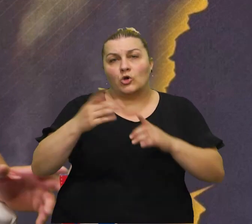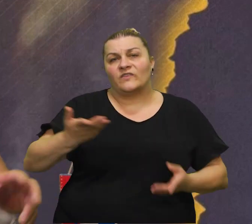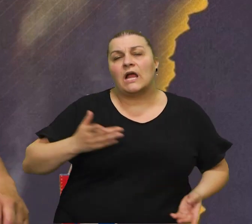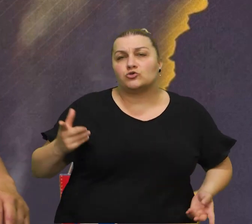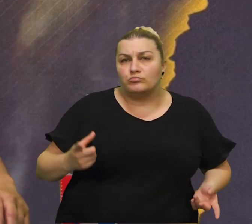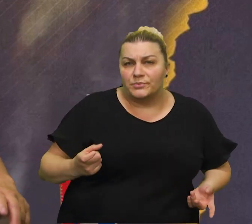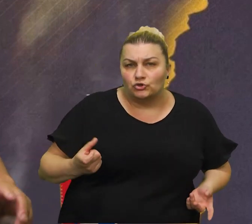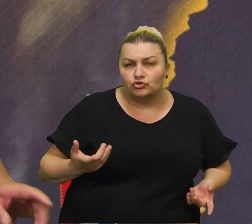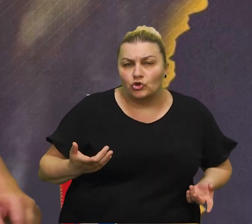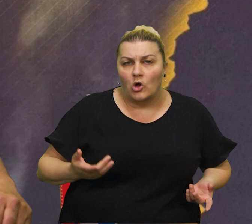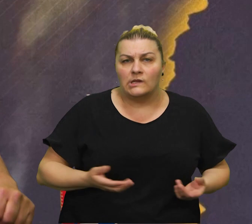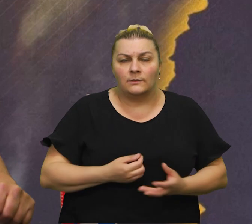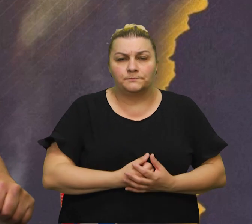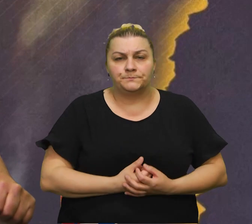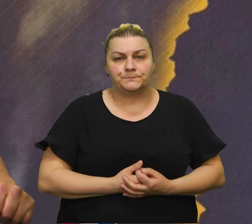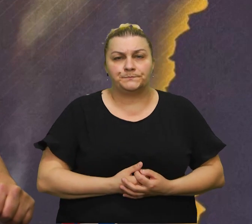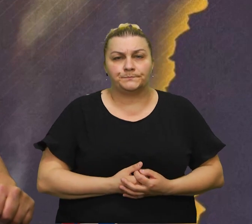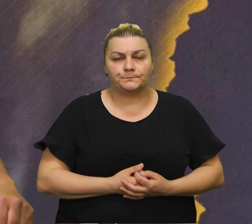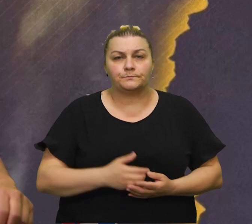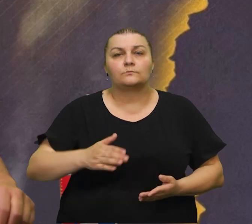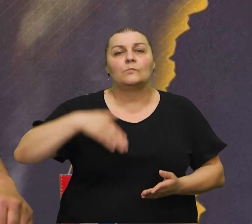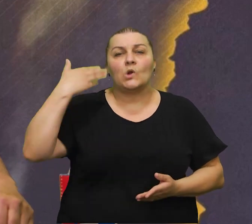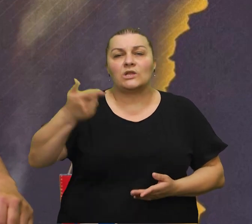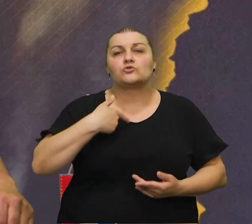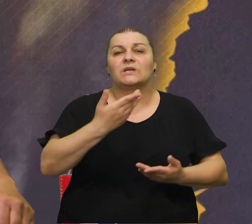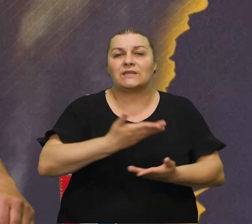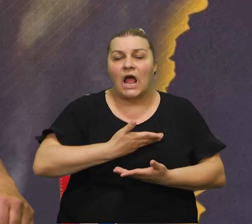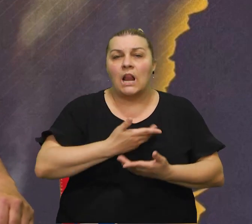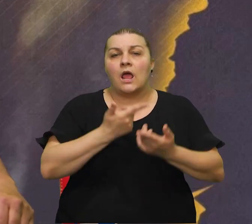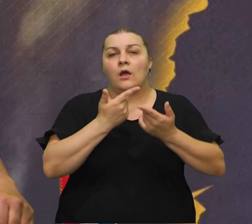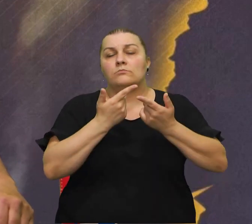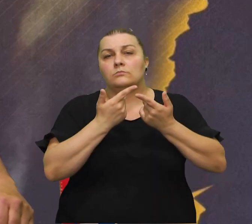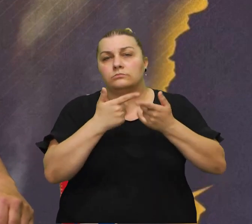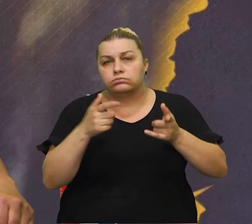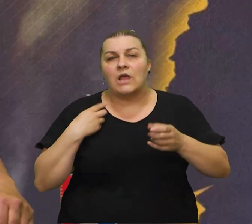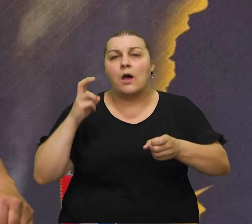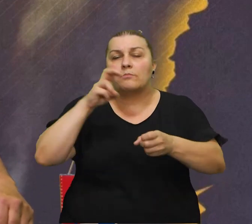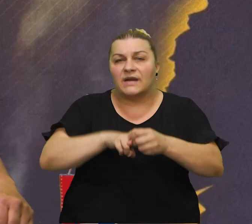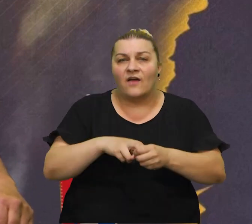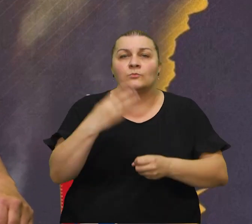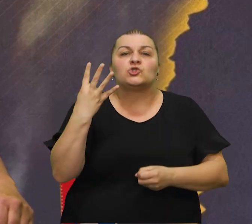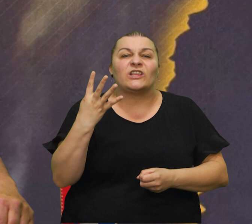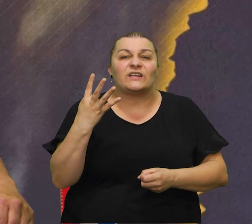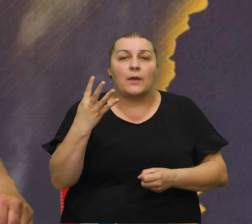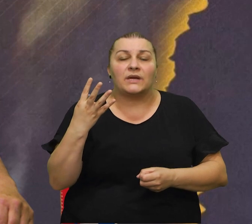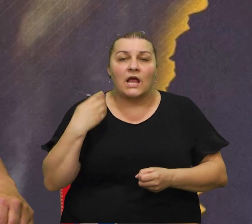pištol ovo ono i od nas su mi dali prijedao da se prijavim u 4. brigadu i odlazim u Resnik